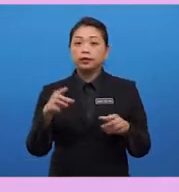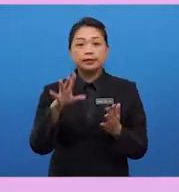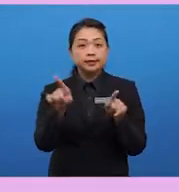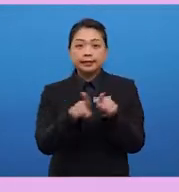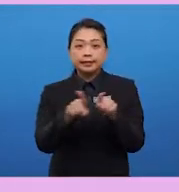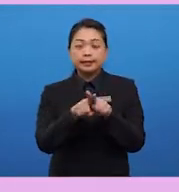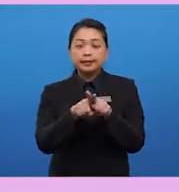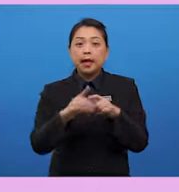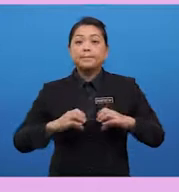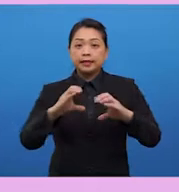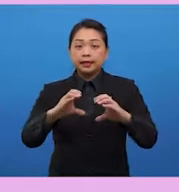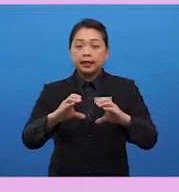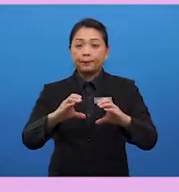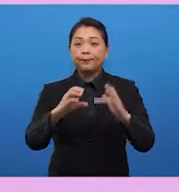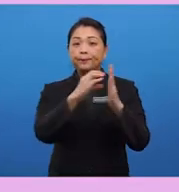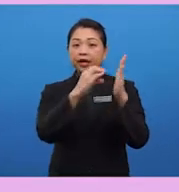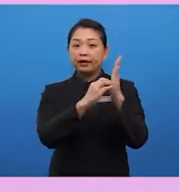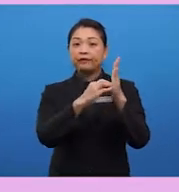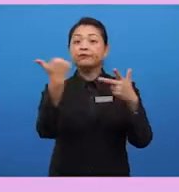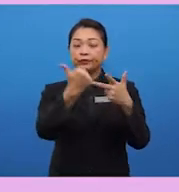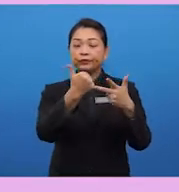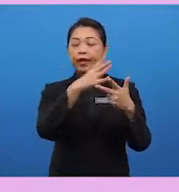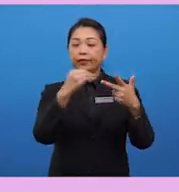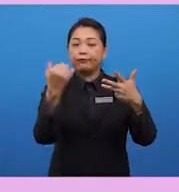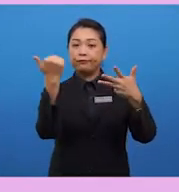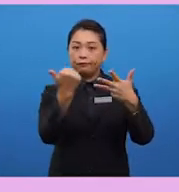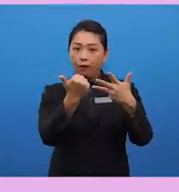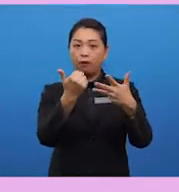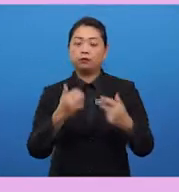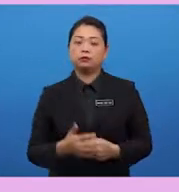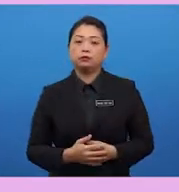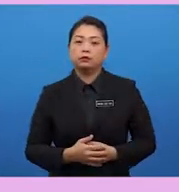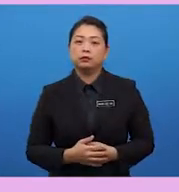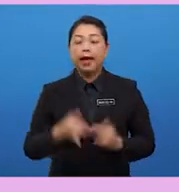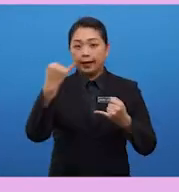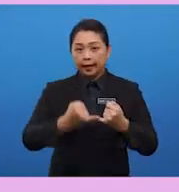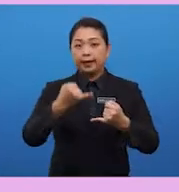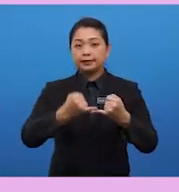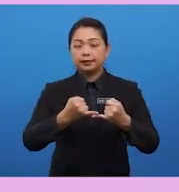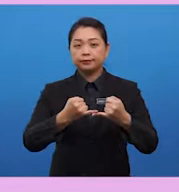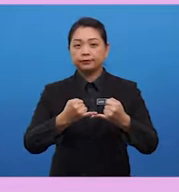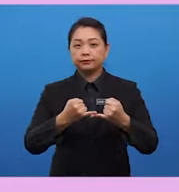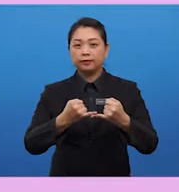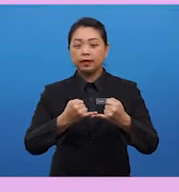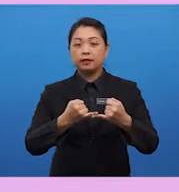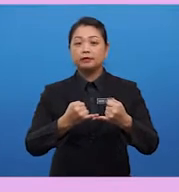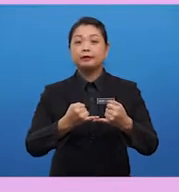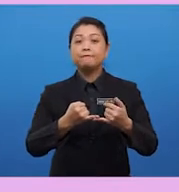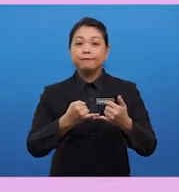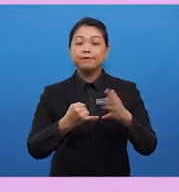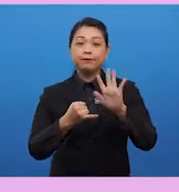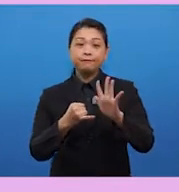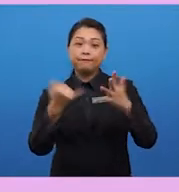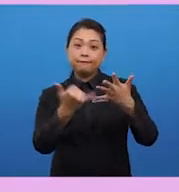method for paragraph three and paragraph four. And lastly, the fifth paragraph.